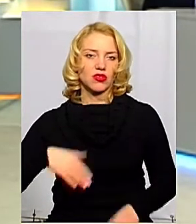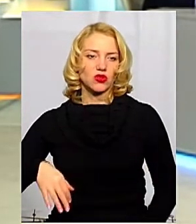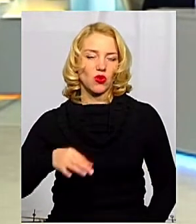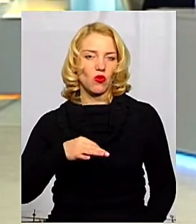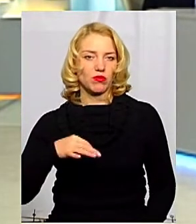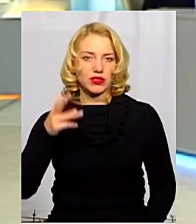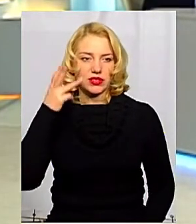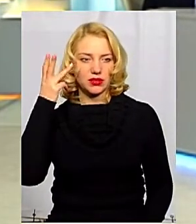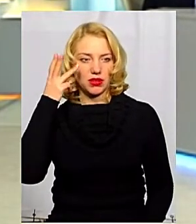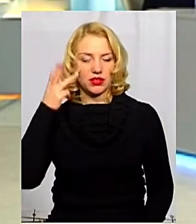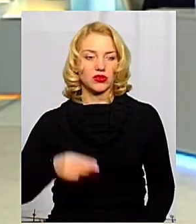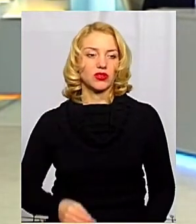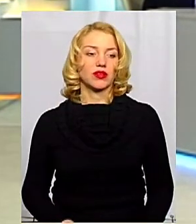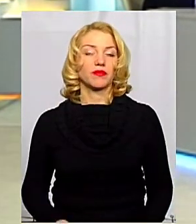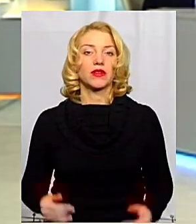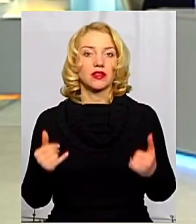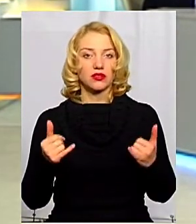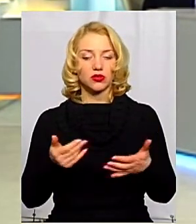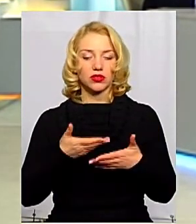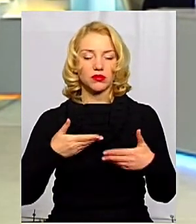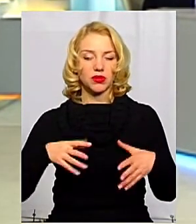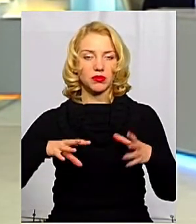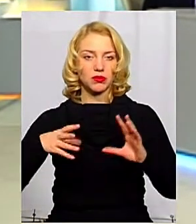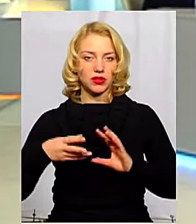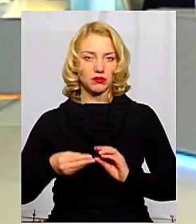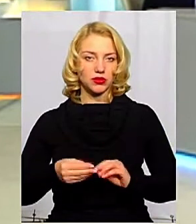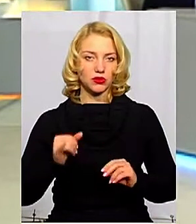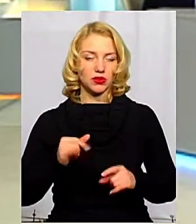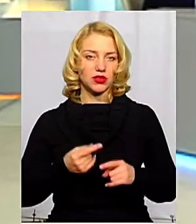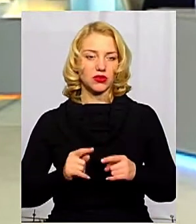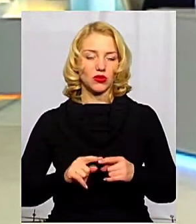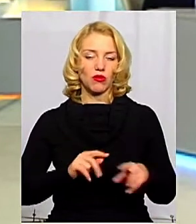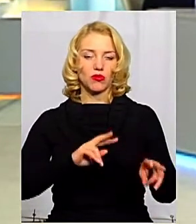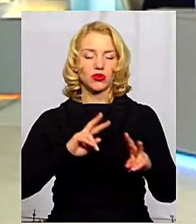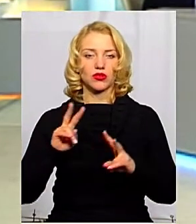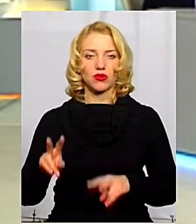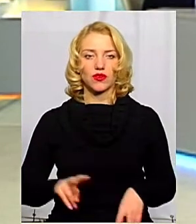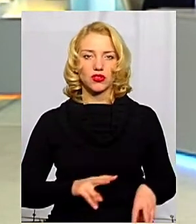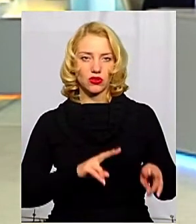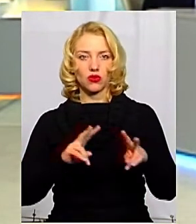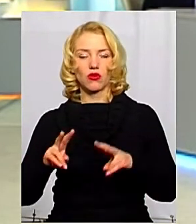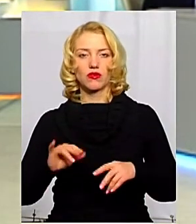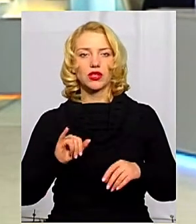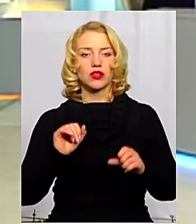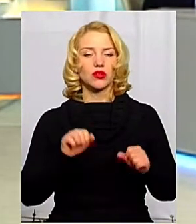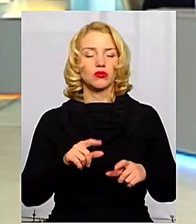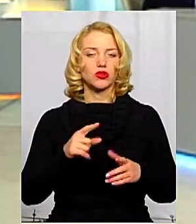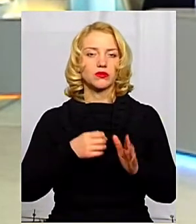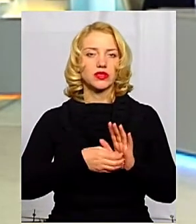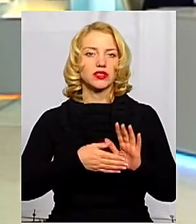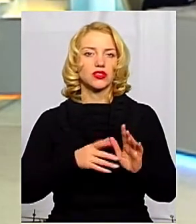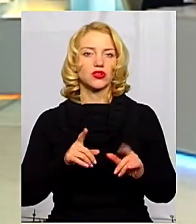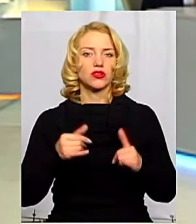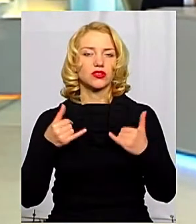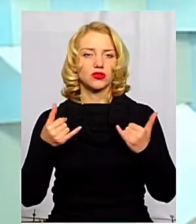області, Хмельницької області. Сьогодні ми підбили підсумки цього моніторингу, відслідковування, і можемо зазначити,